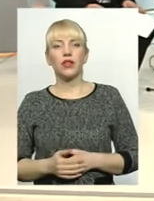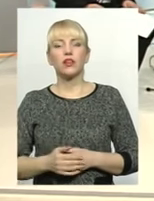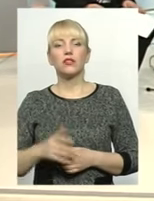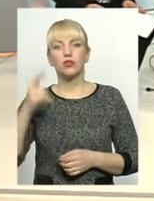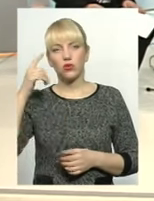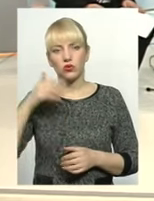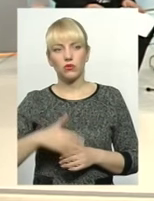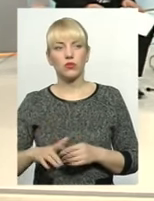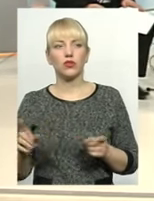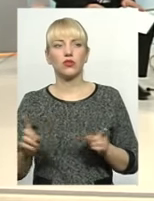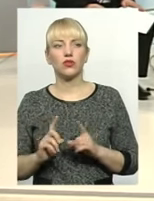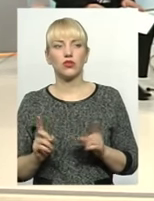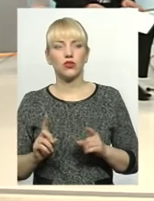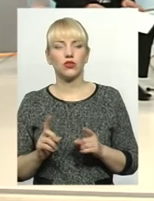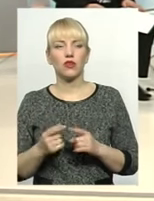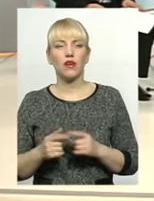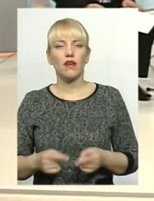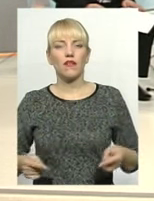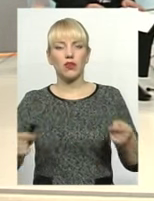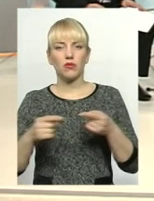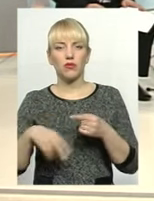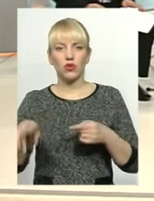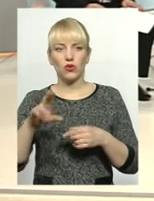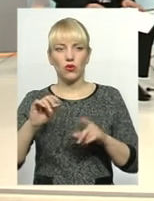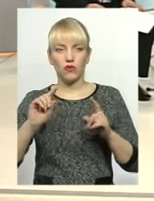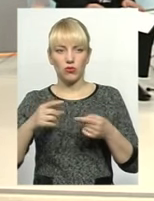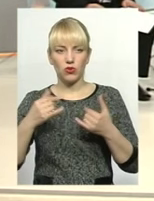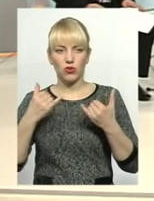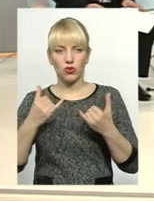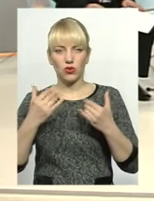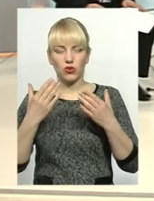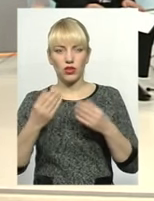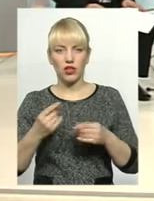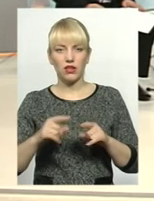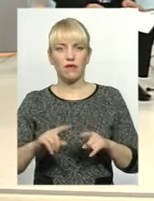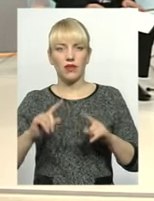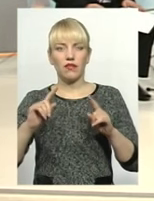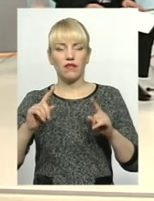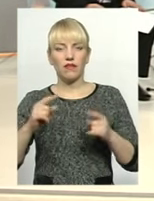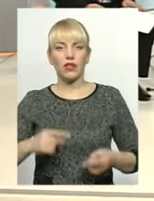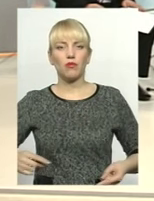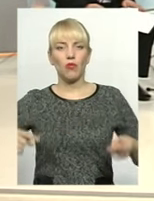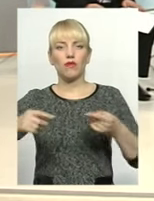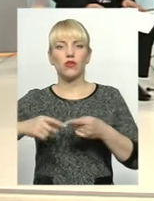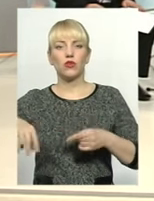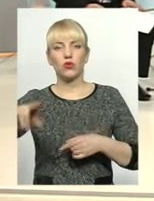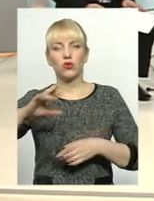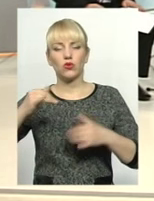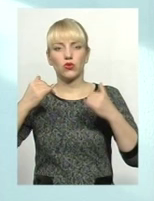відповідно до вимог сьогодення, відповідно до сучасності,